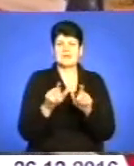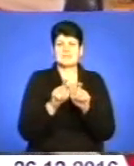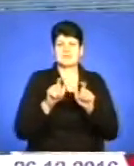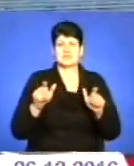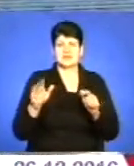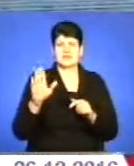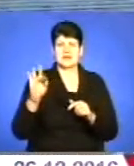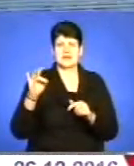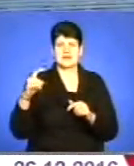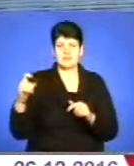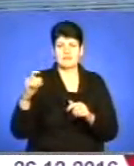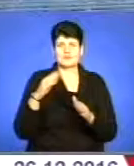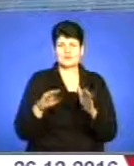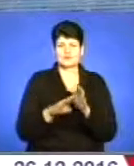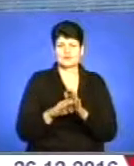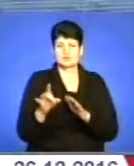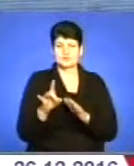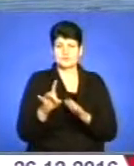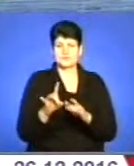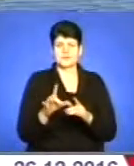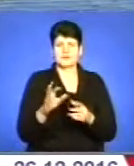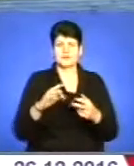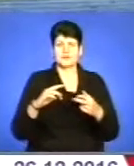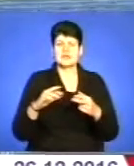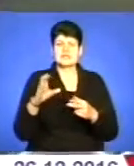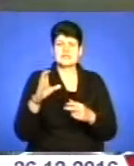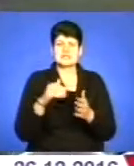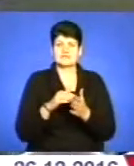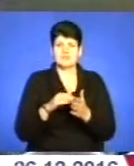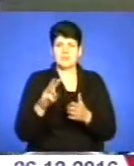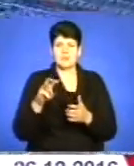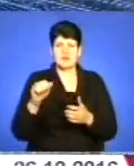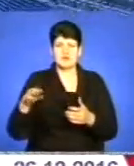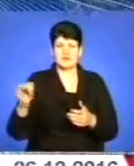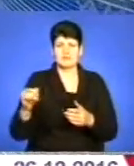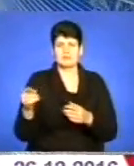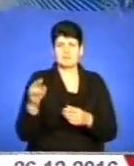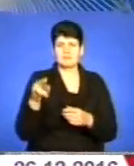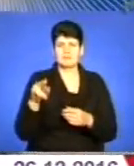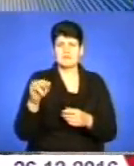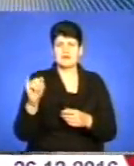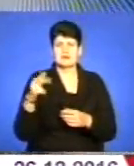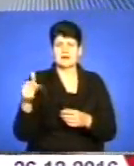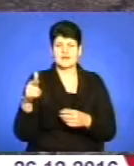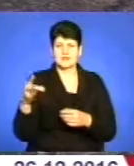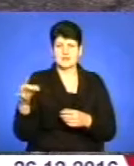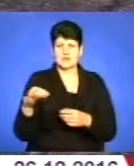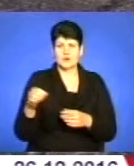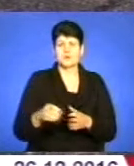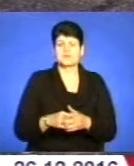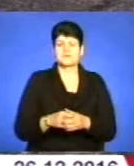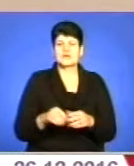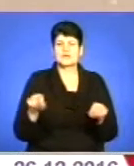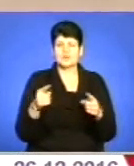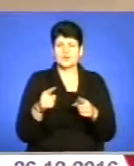рогатої худоби у Підволочийському районі, репродуктор для свиноматок у Підгаєцькому районі, елеватори у Тернопільському та Бучацькому районах.